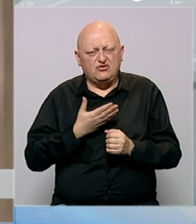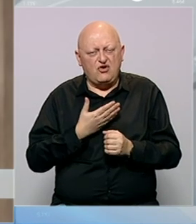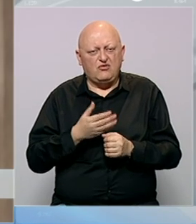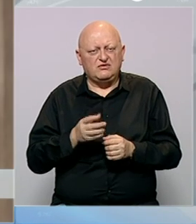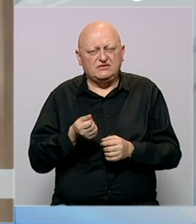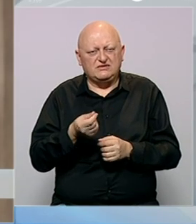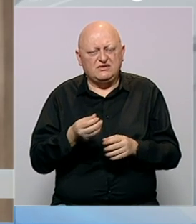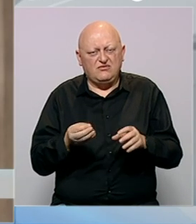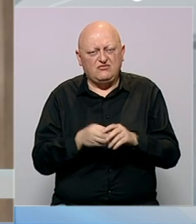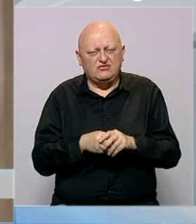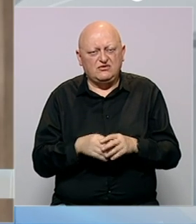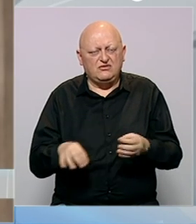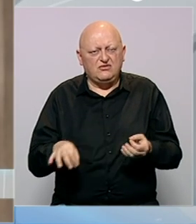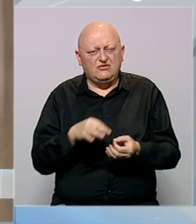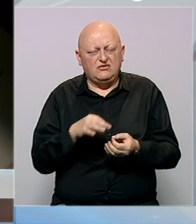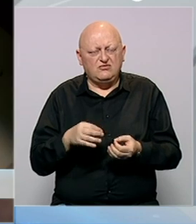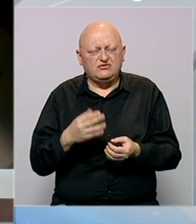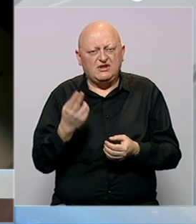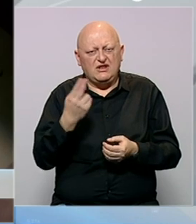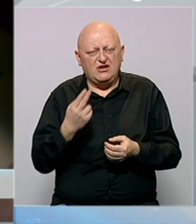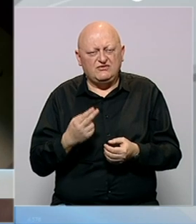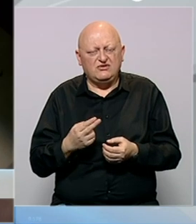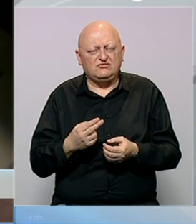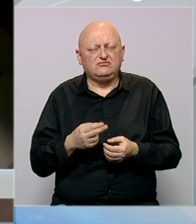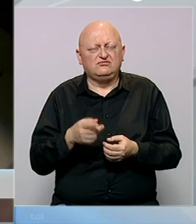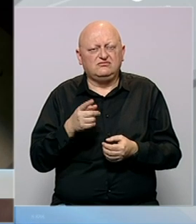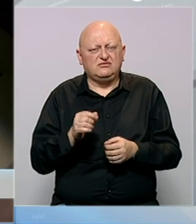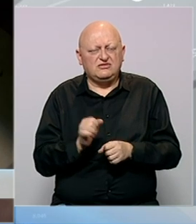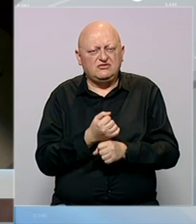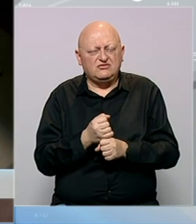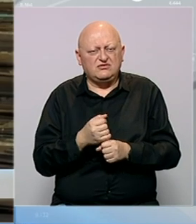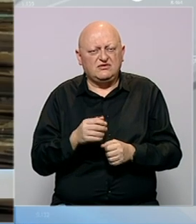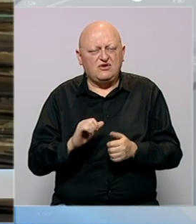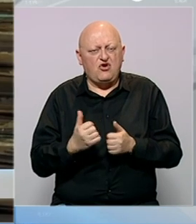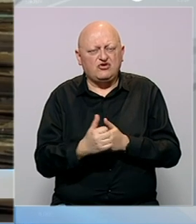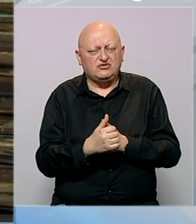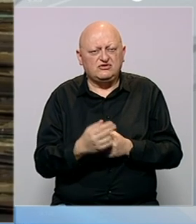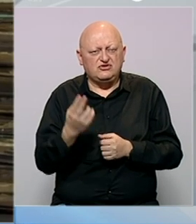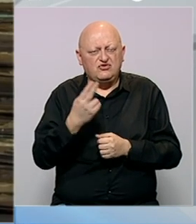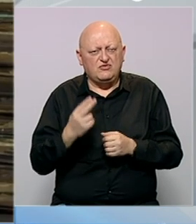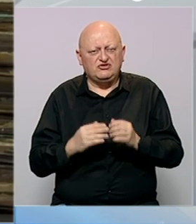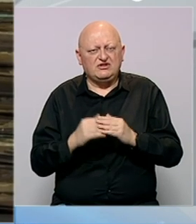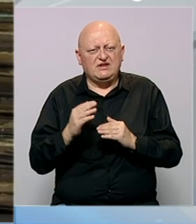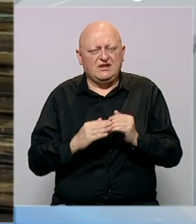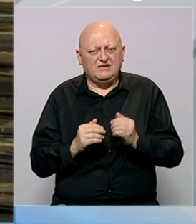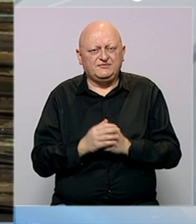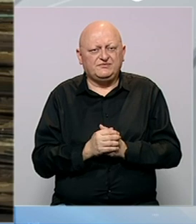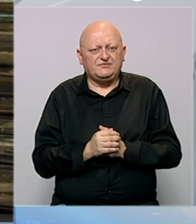sredstva od Fondacije za muzičke, scenske i likovne umjetnosti za restauraciju i konzervaciju umjetničkih dijela.